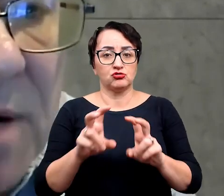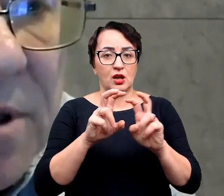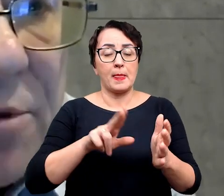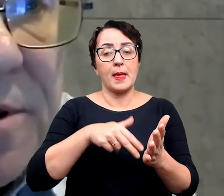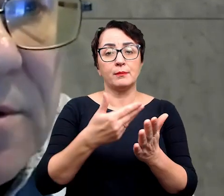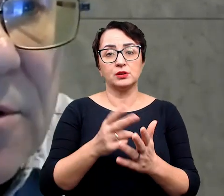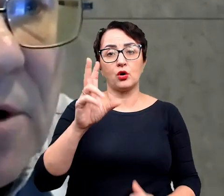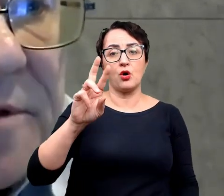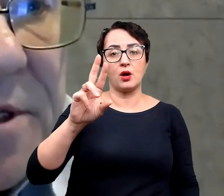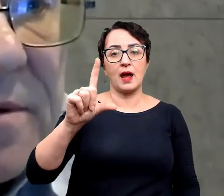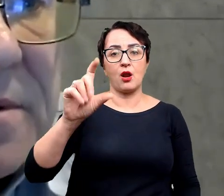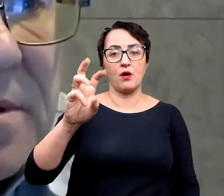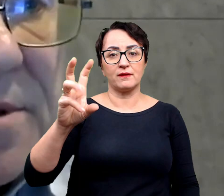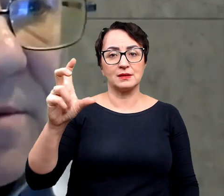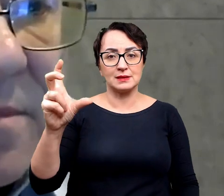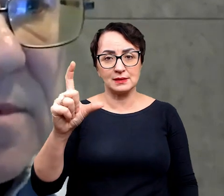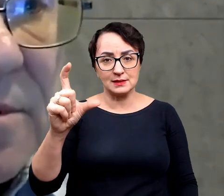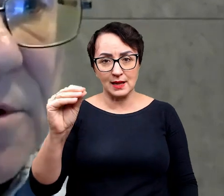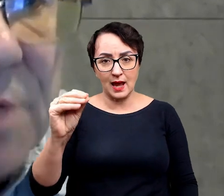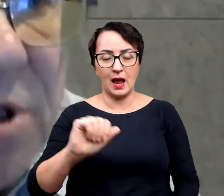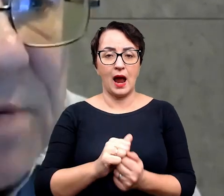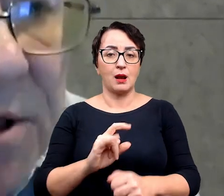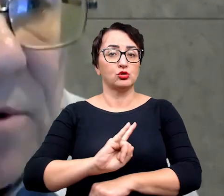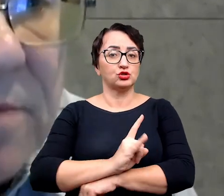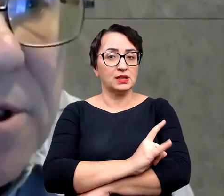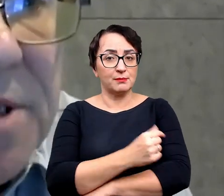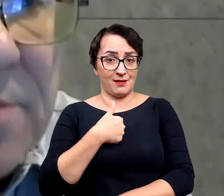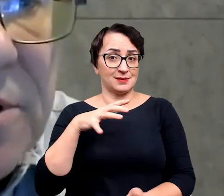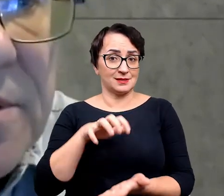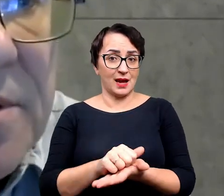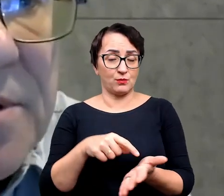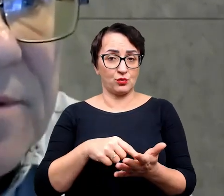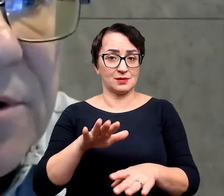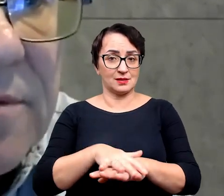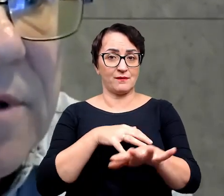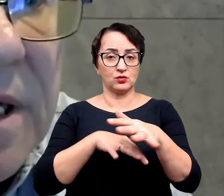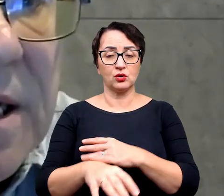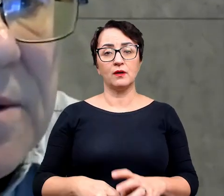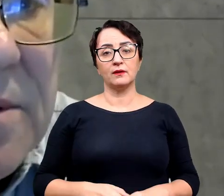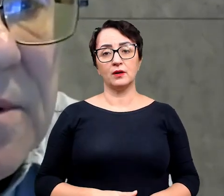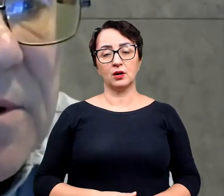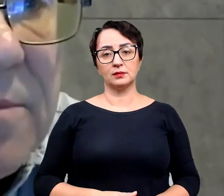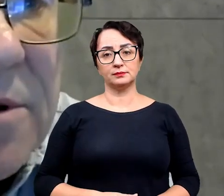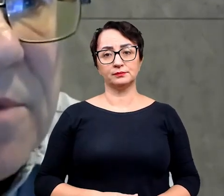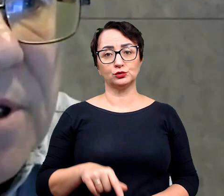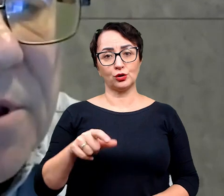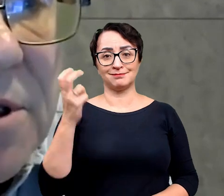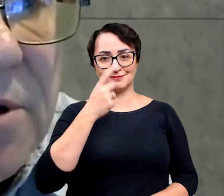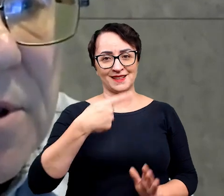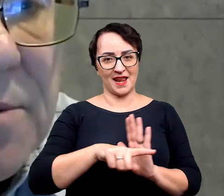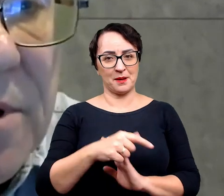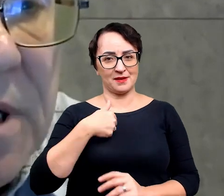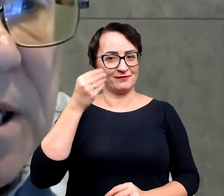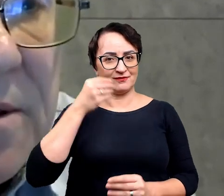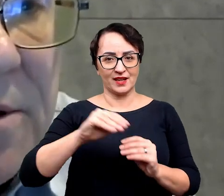Takimi grupami na przykład są koralowce, są chociażby ślimaki, którym ja się zajmuję zawodowo. To mnie najbardziej